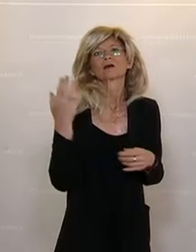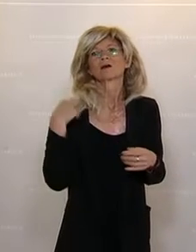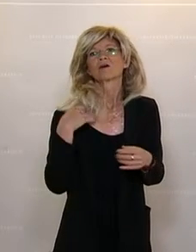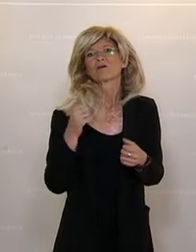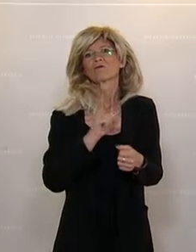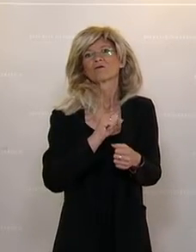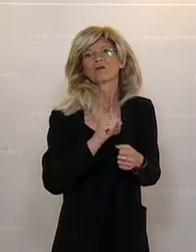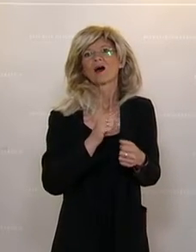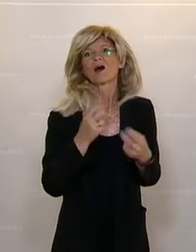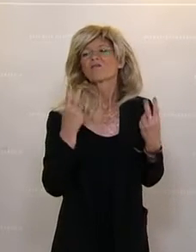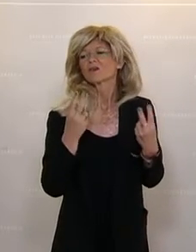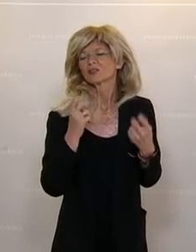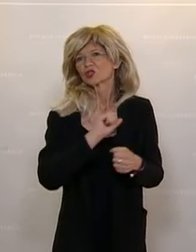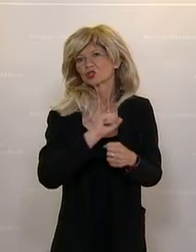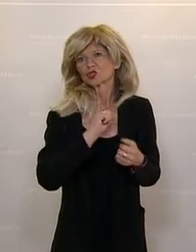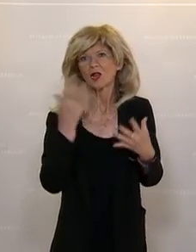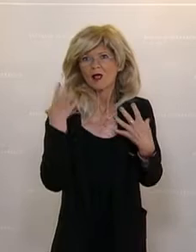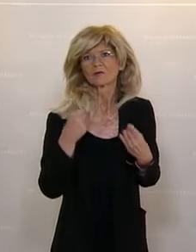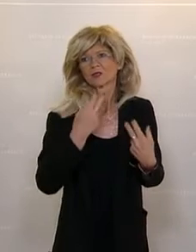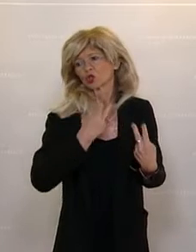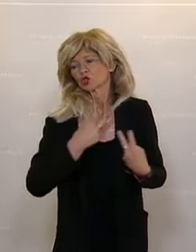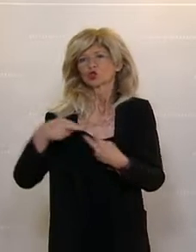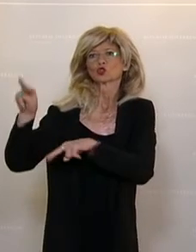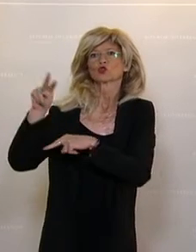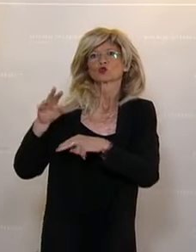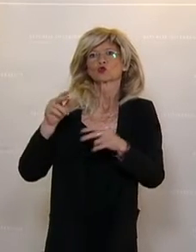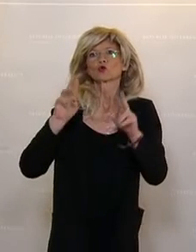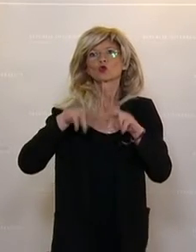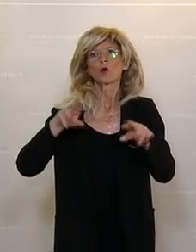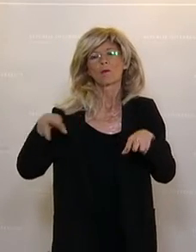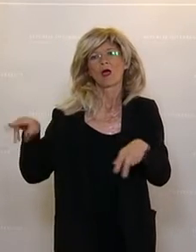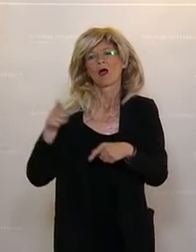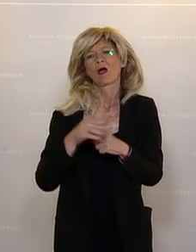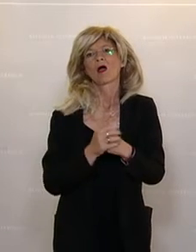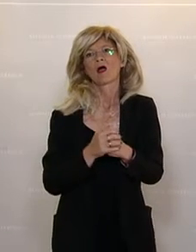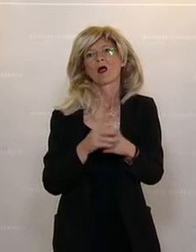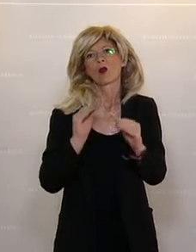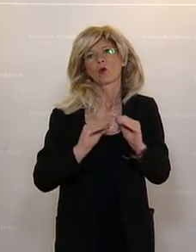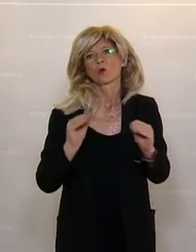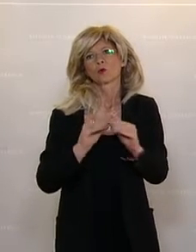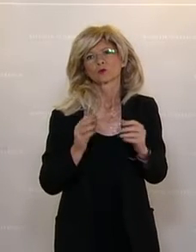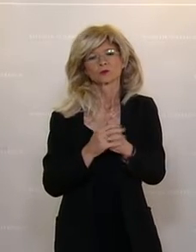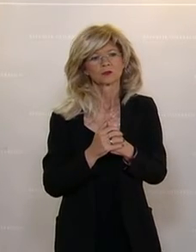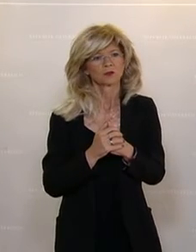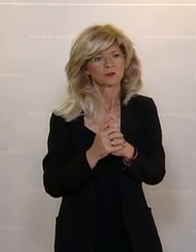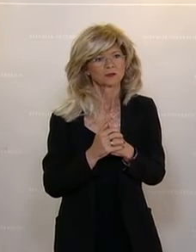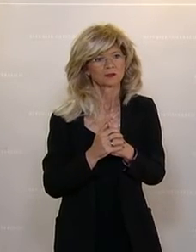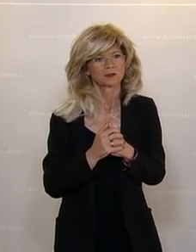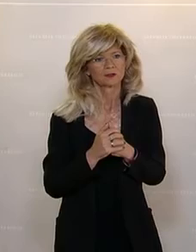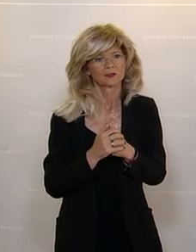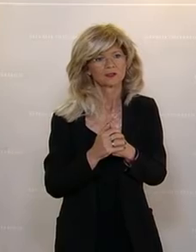in eine Präsenzunterricht zu kommen und das möglichst sicher. Wir haben in Österreich mit unserer